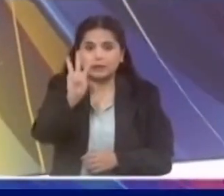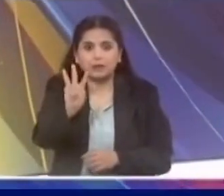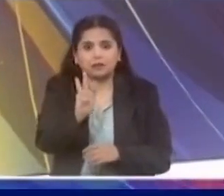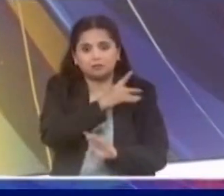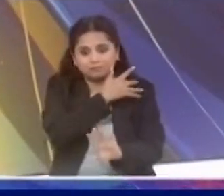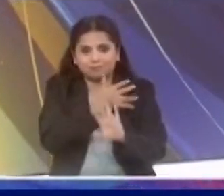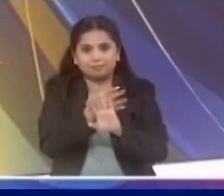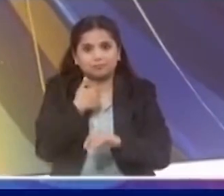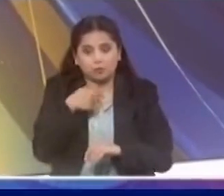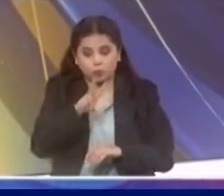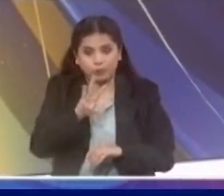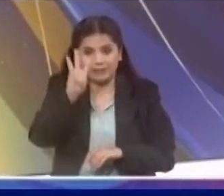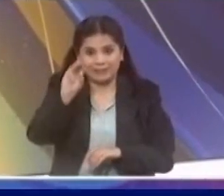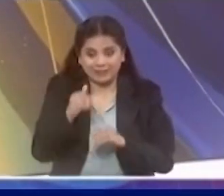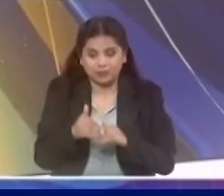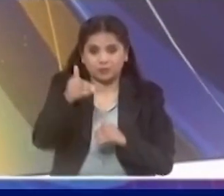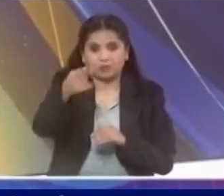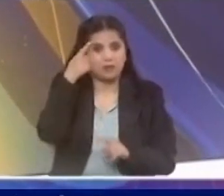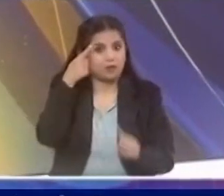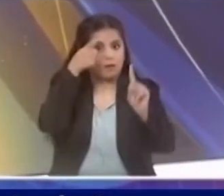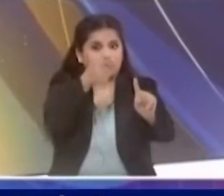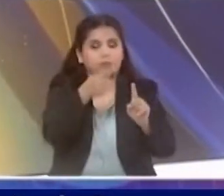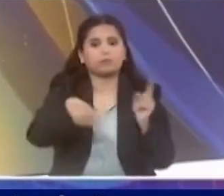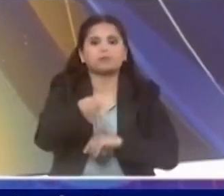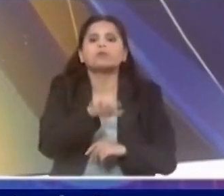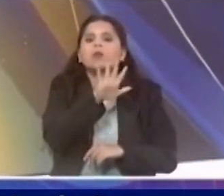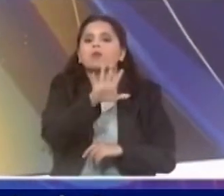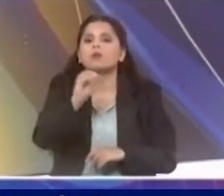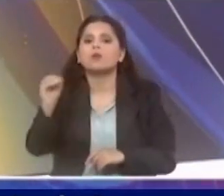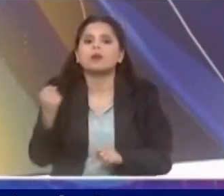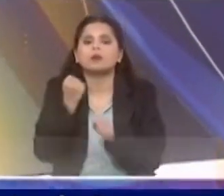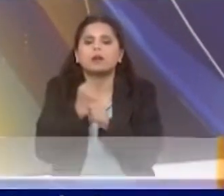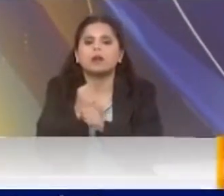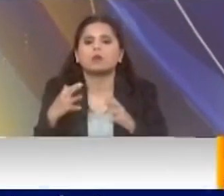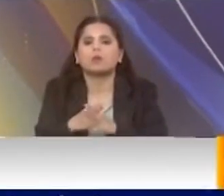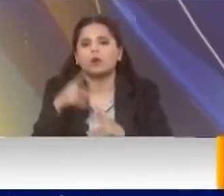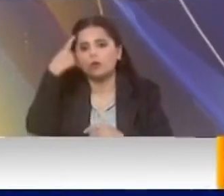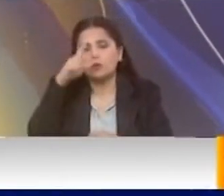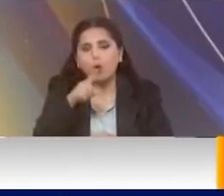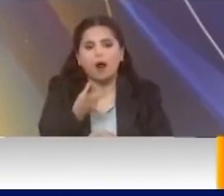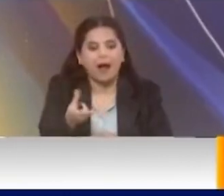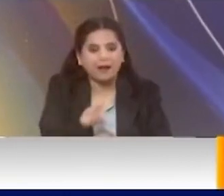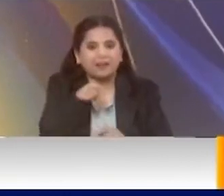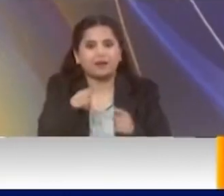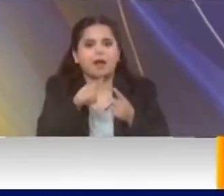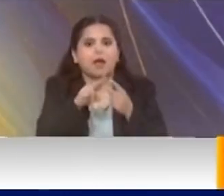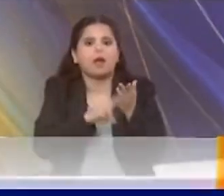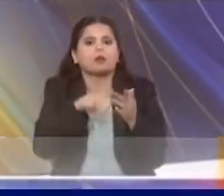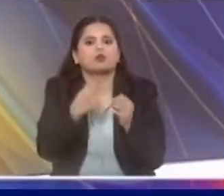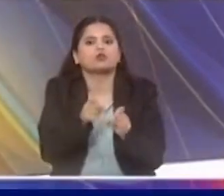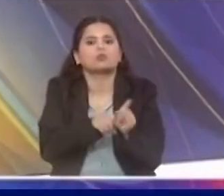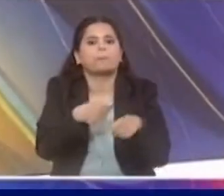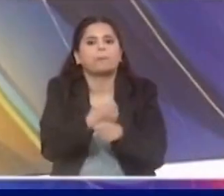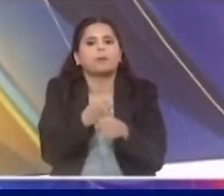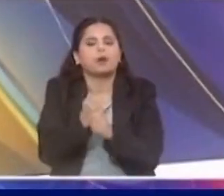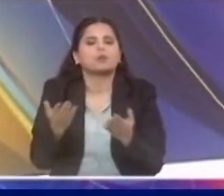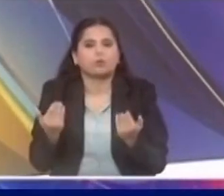लक्षे जो रखा है वो परधानमंत्री जीने 500 गीगावाट का रखा है और उसमें से बड़ा चंक जो है वो